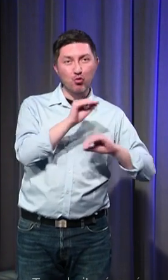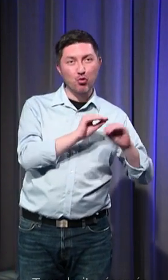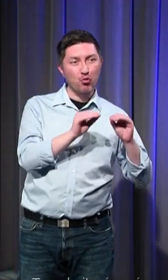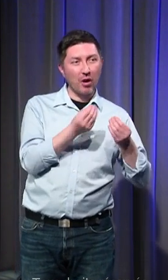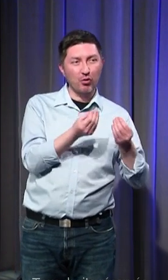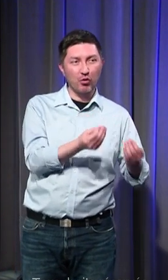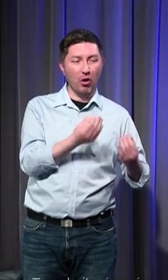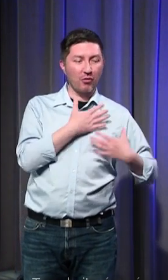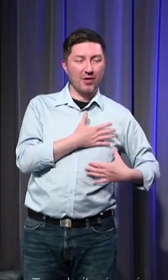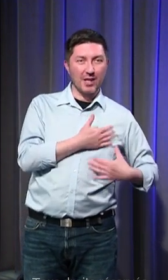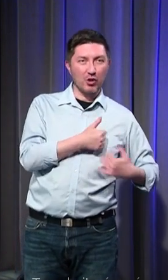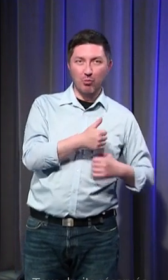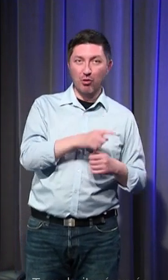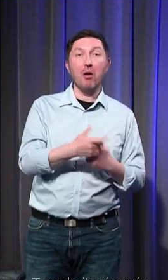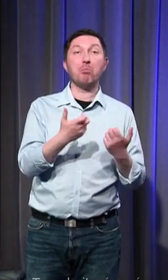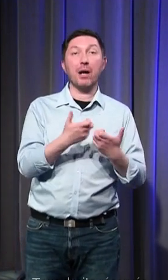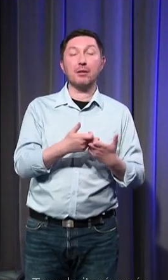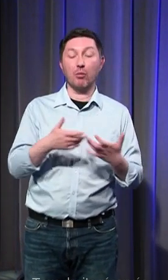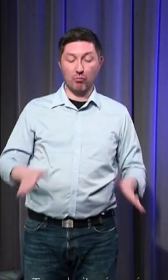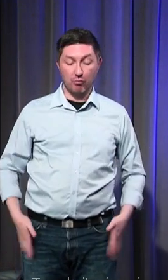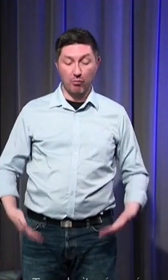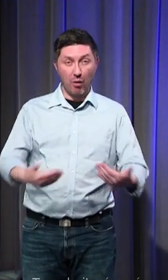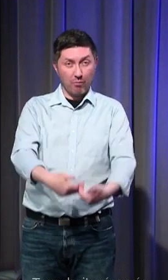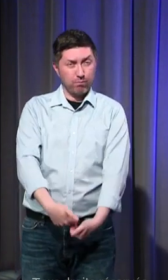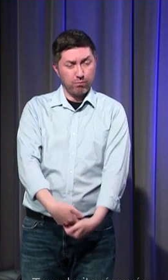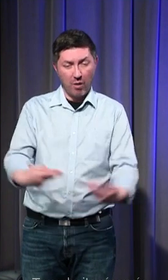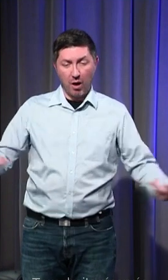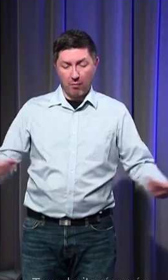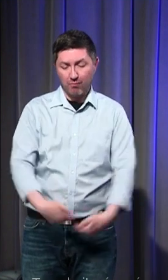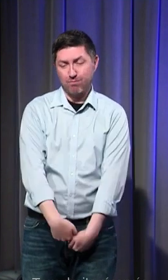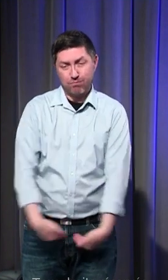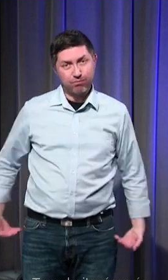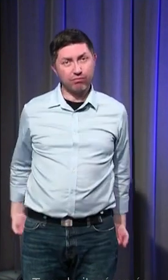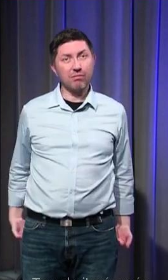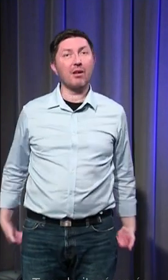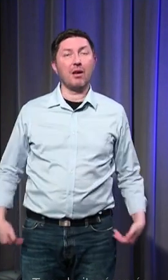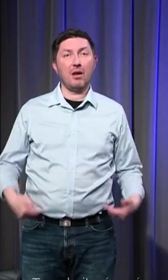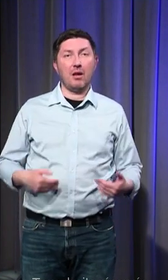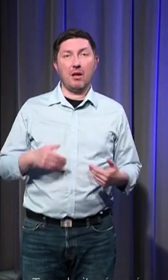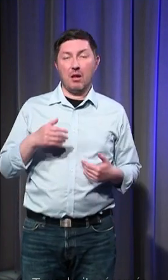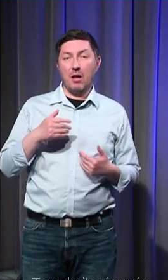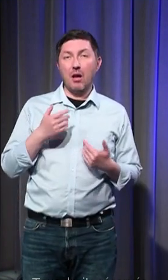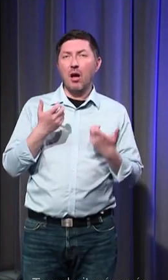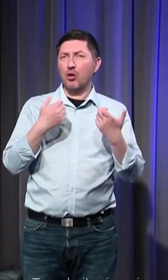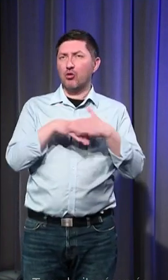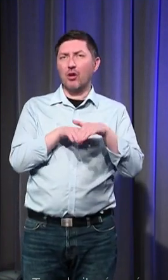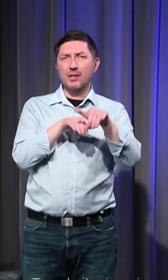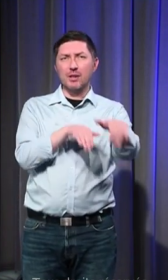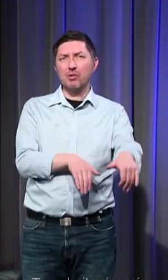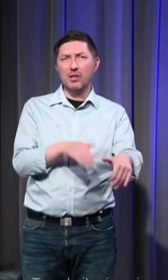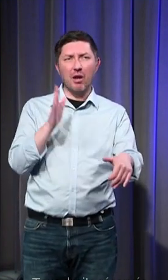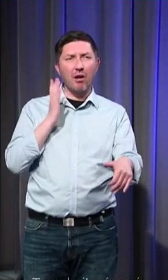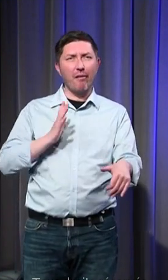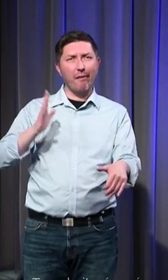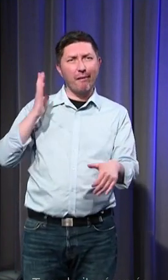quelqu'un qui est amputé des deux jambes dans un cimetière carolingien des grandes plaines de bris où on